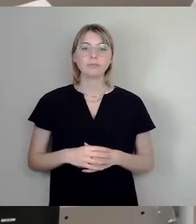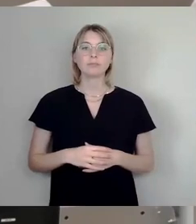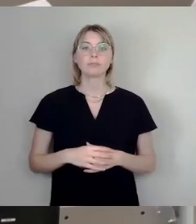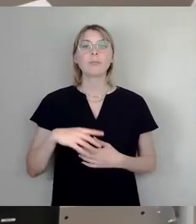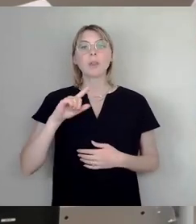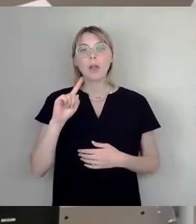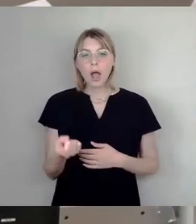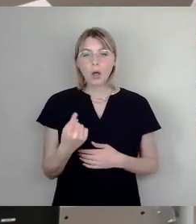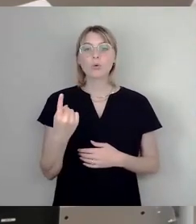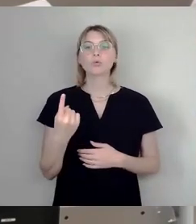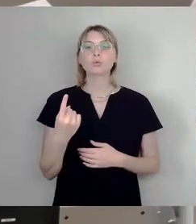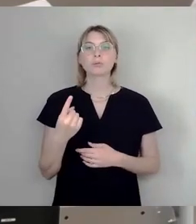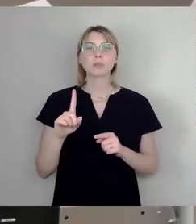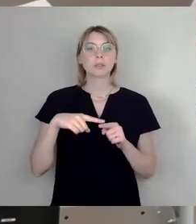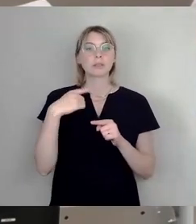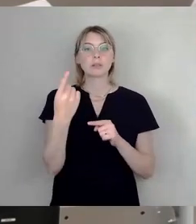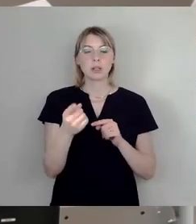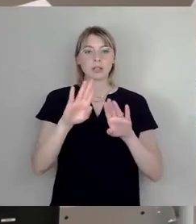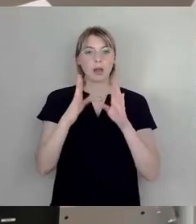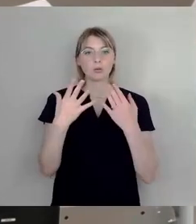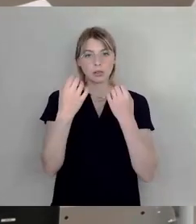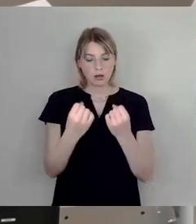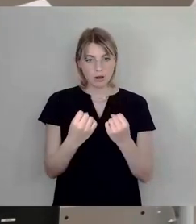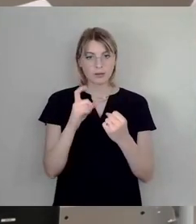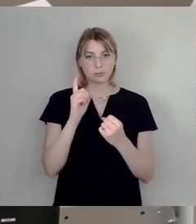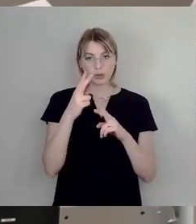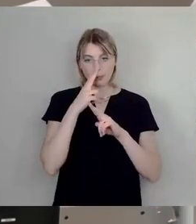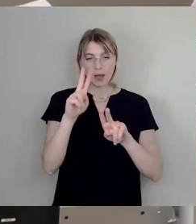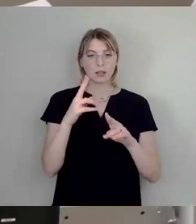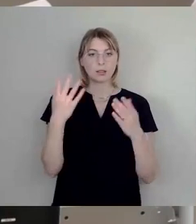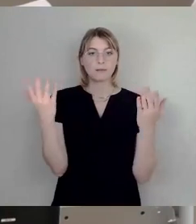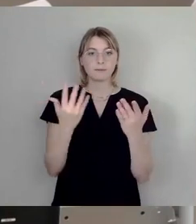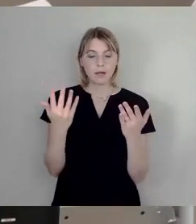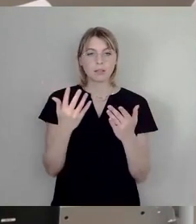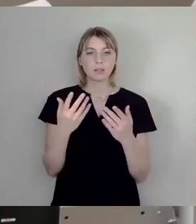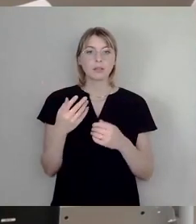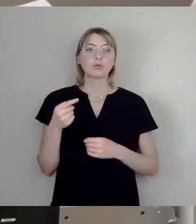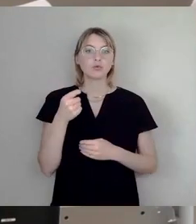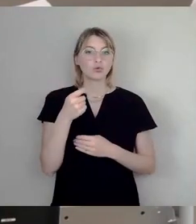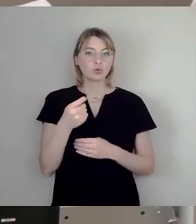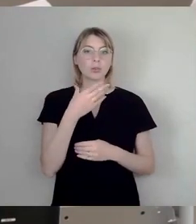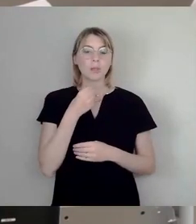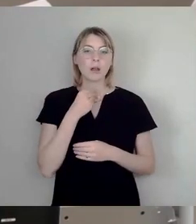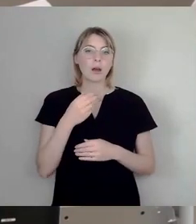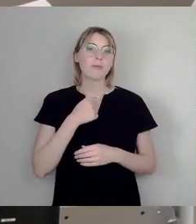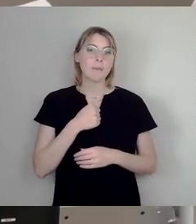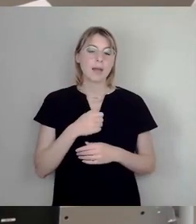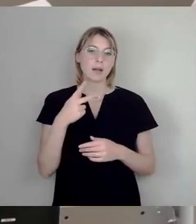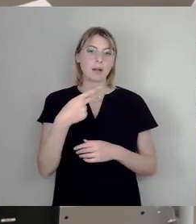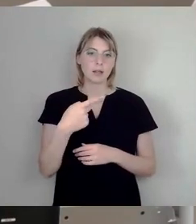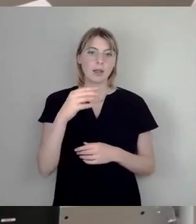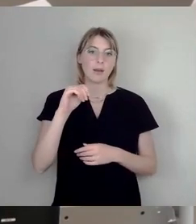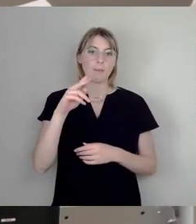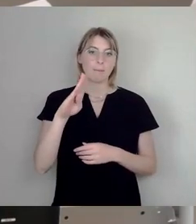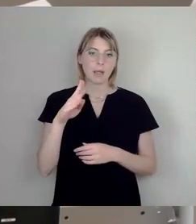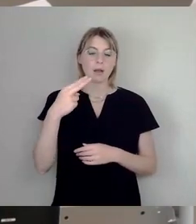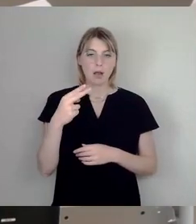im nächsten Haushalt mitzubeachten wäre, wäre der Zuschussbedarf der Bäder GmbH. Auch der wird steigen,